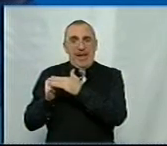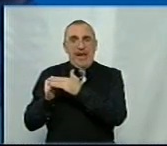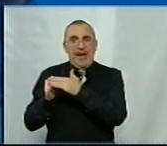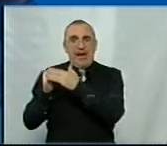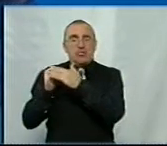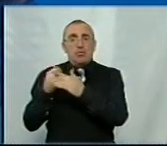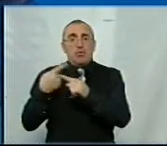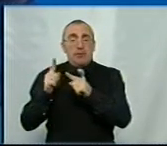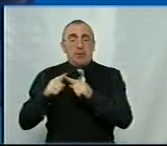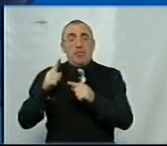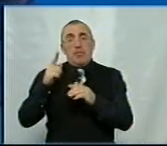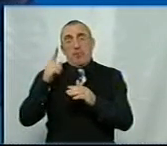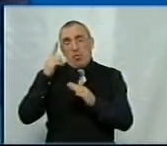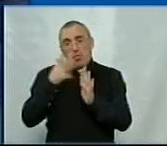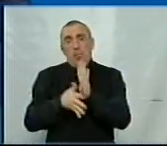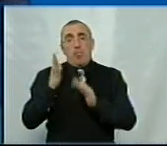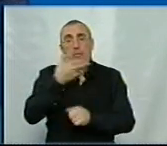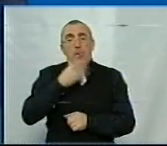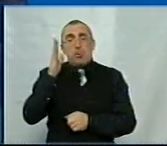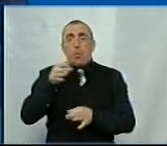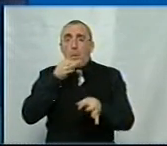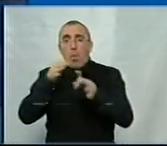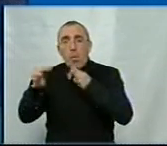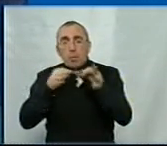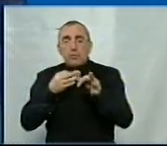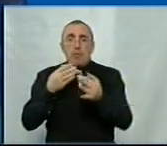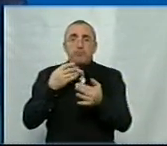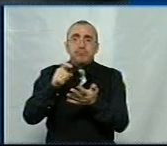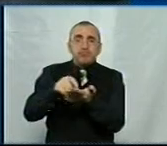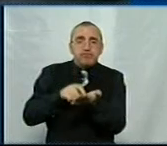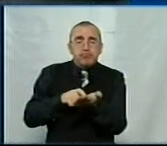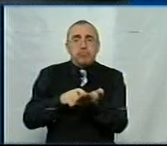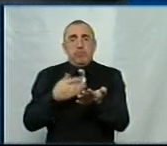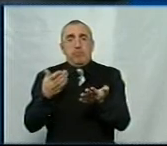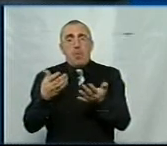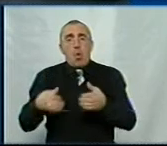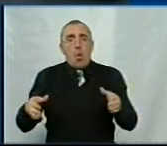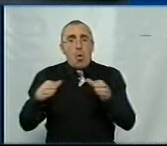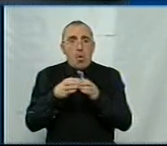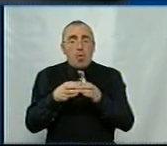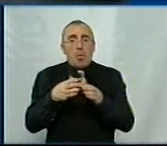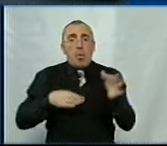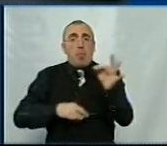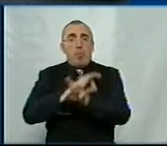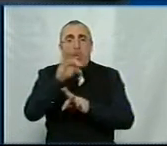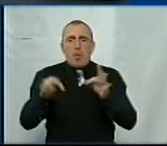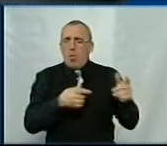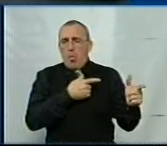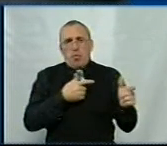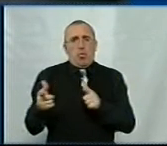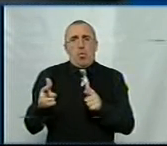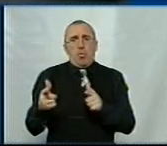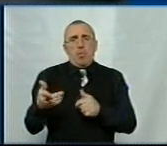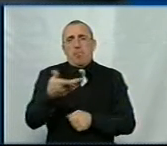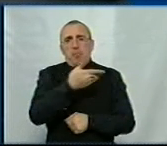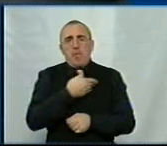зрозуміло, що ми будемо консультуватися, радитись з громадою. А нас проєкт вже готовий. Ми